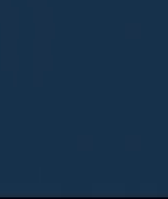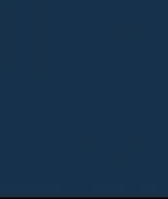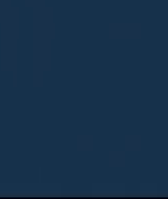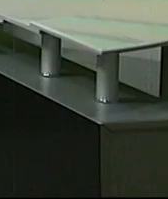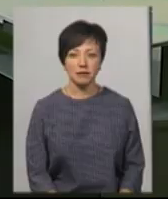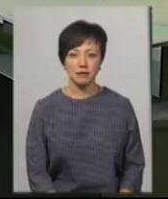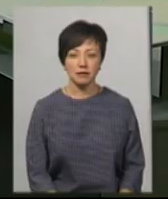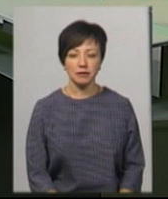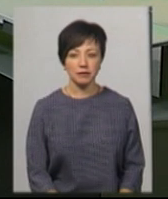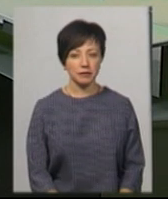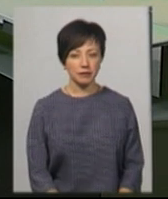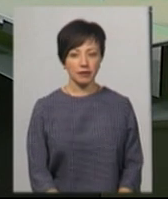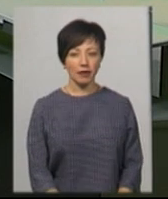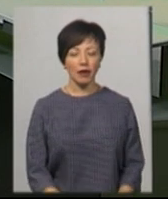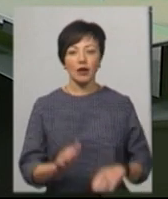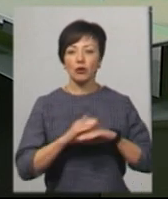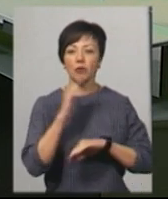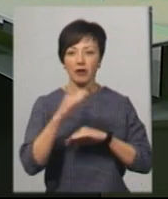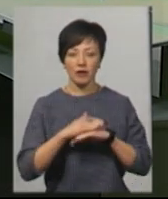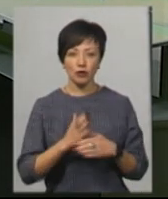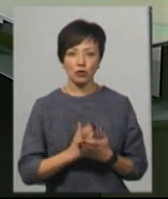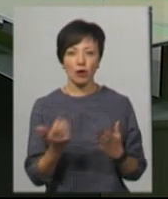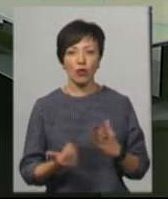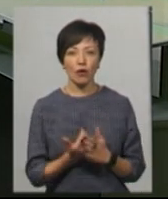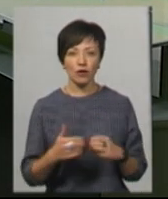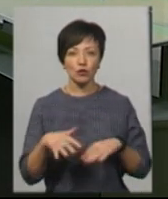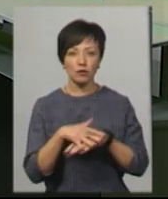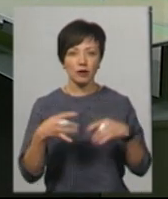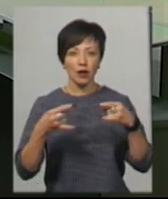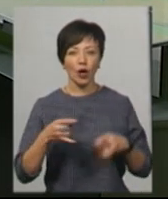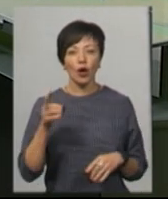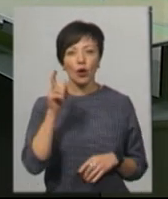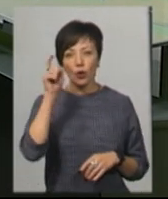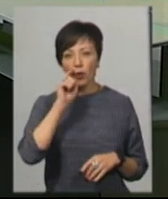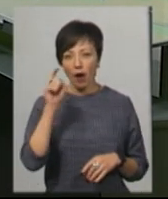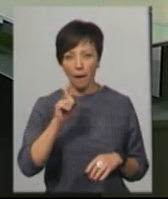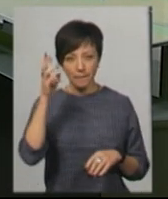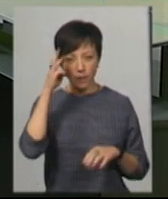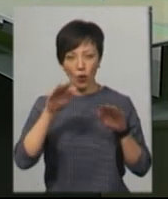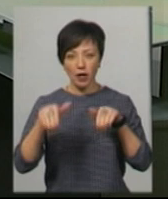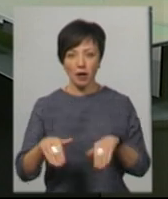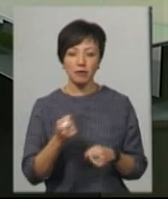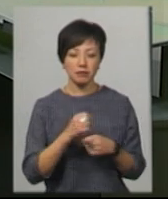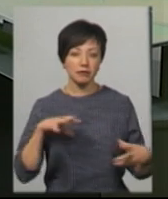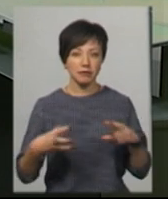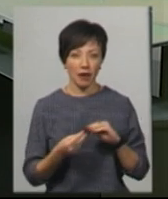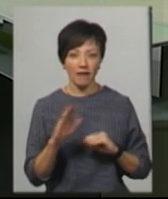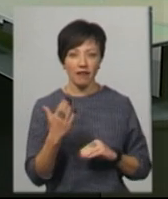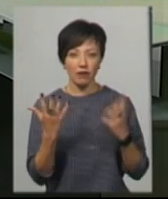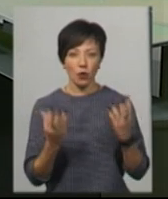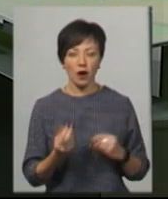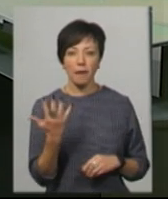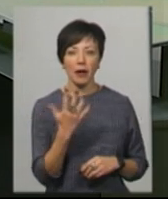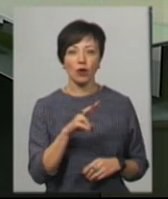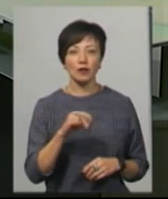Музика Добрий вечір. Служба новин Суспільного мовника Явподілля готова підбити інформаційний підсумок Півторка, 5